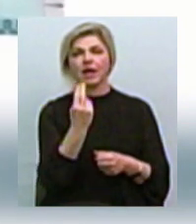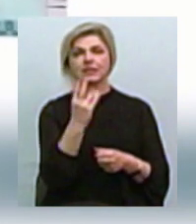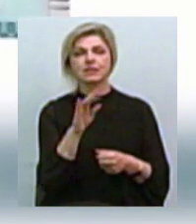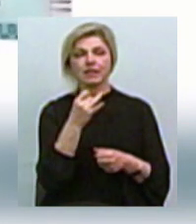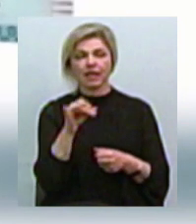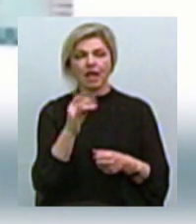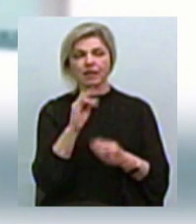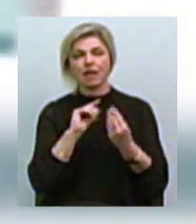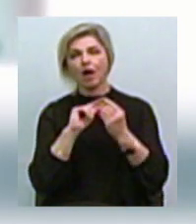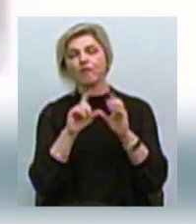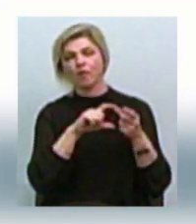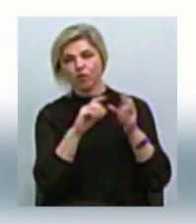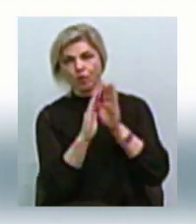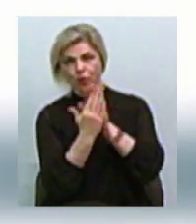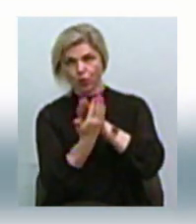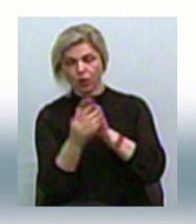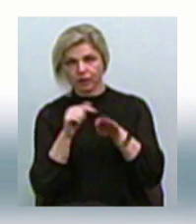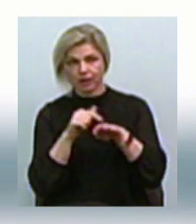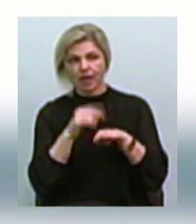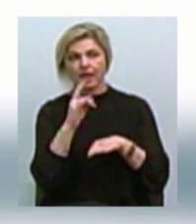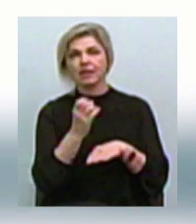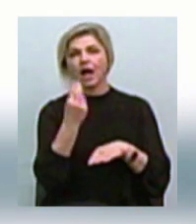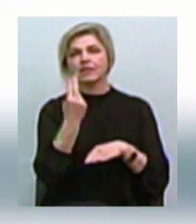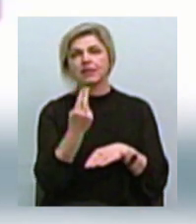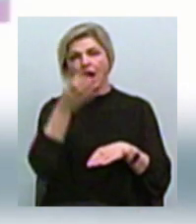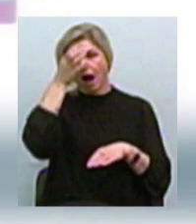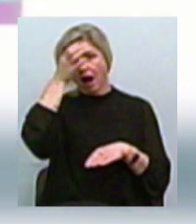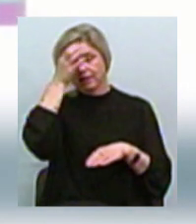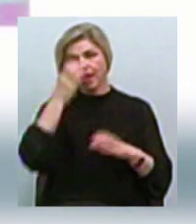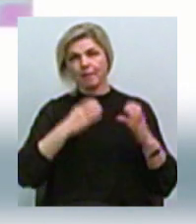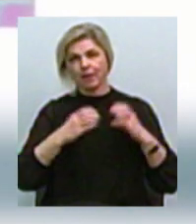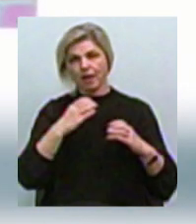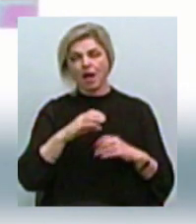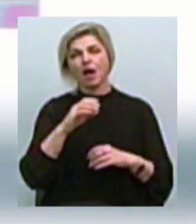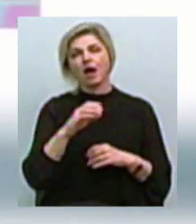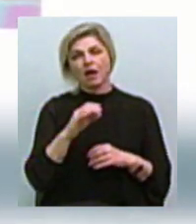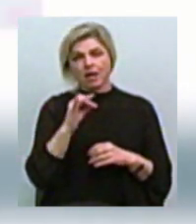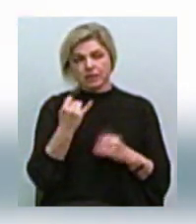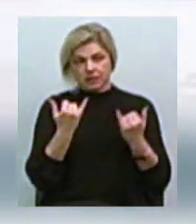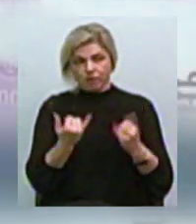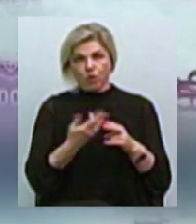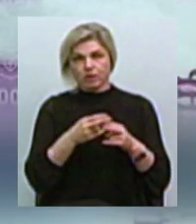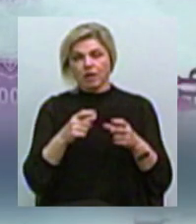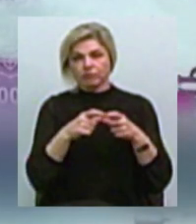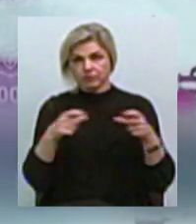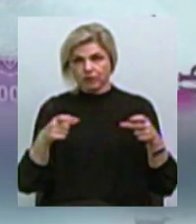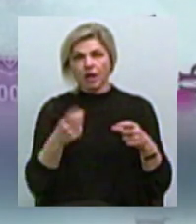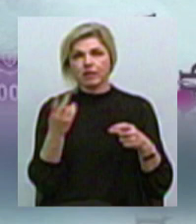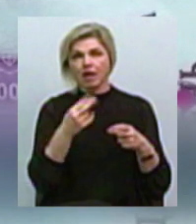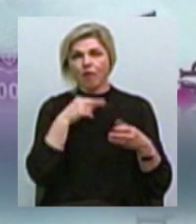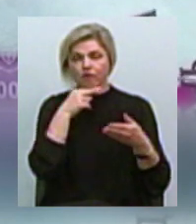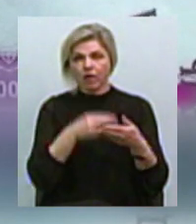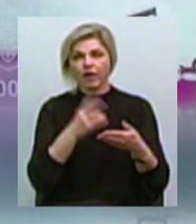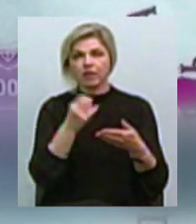будівля президії Національної академії наук України Розраховуватися неї можна вже від сьогодні У Національному банку раді звертати увагу на